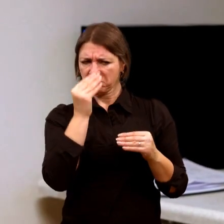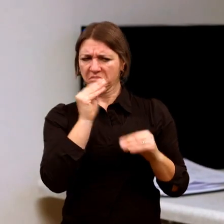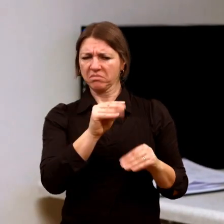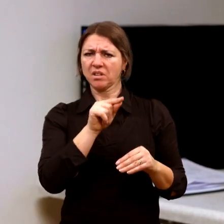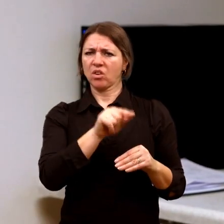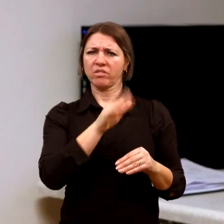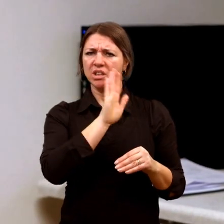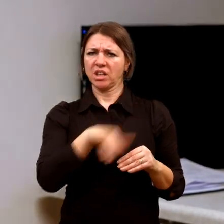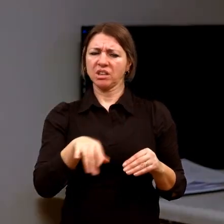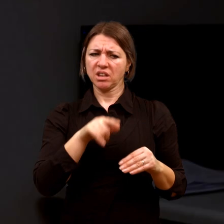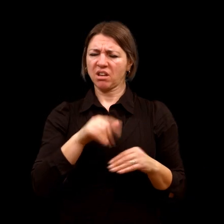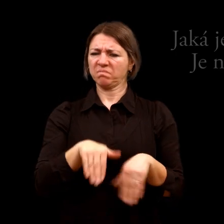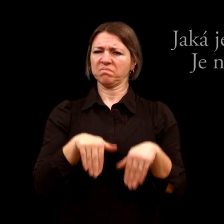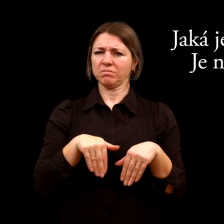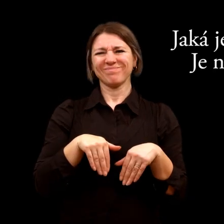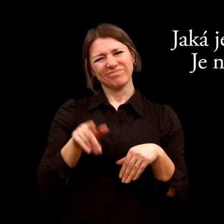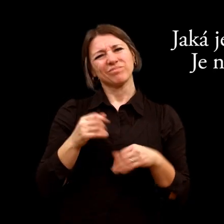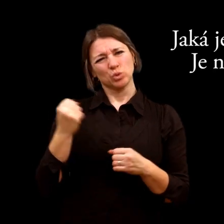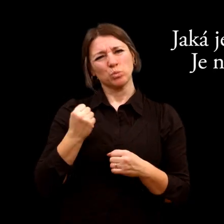takovéhle dítě.